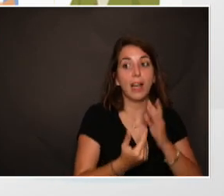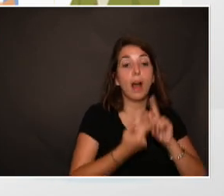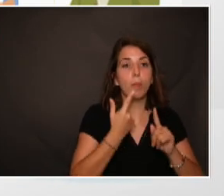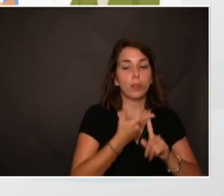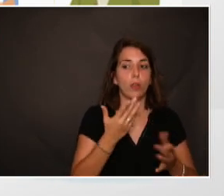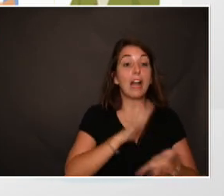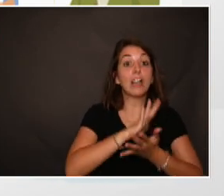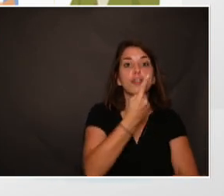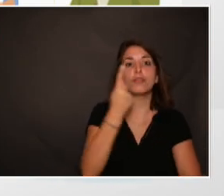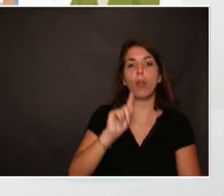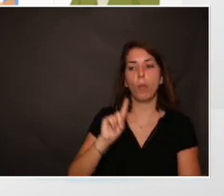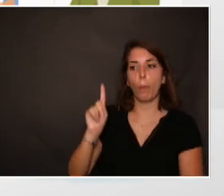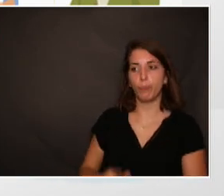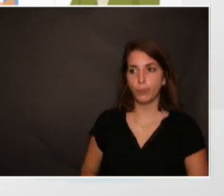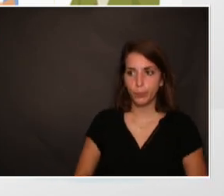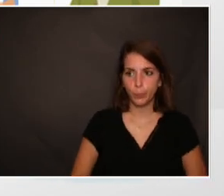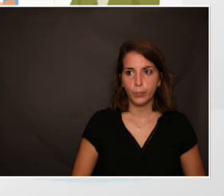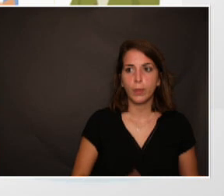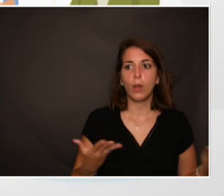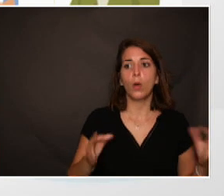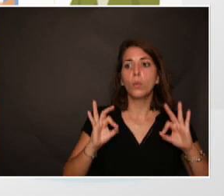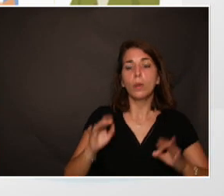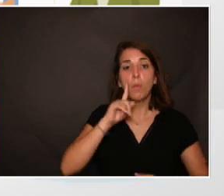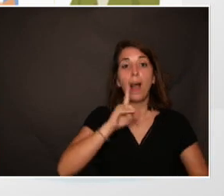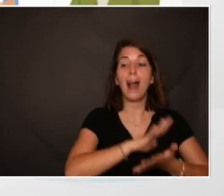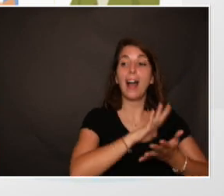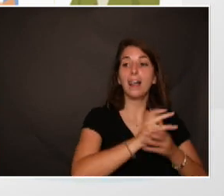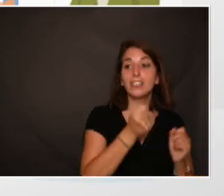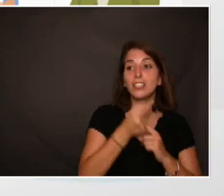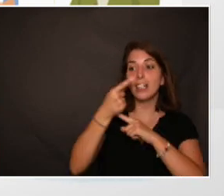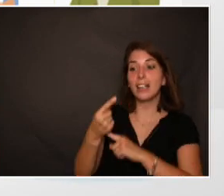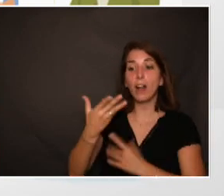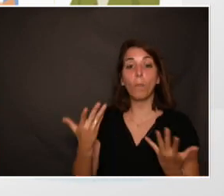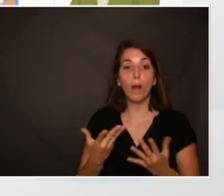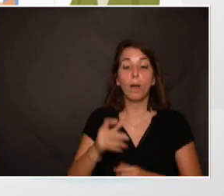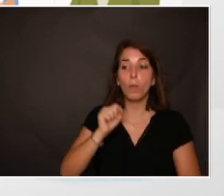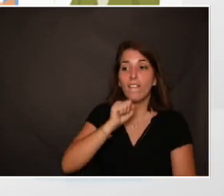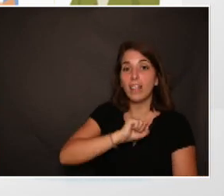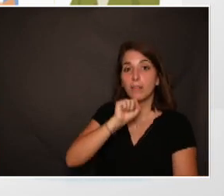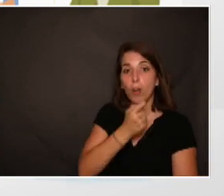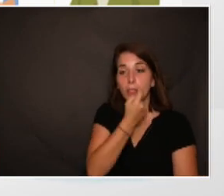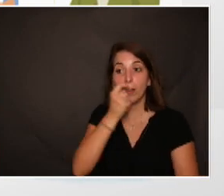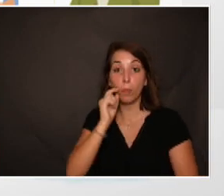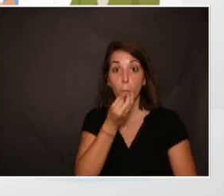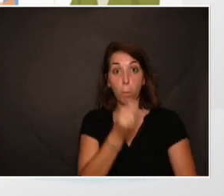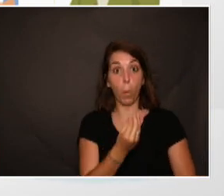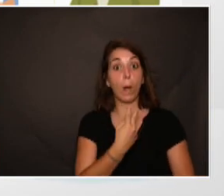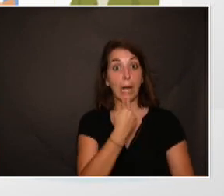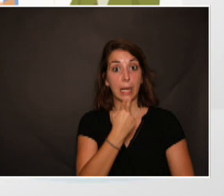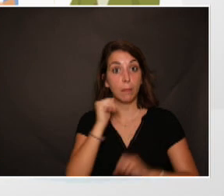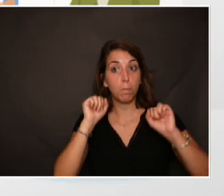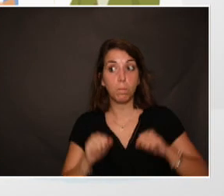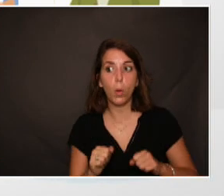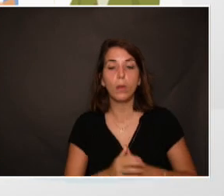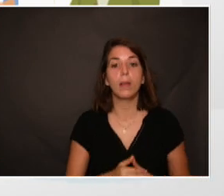seul. Parce qu'effectivement, à âge égal, on peut avoir un vieillissement buccodentaire qui peut être de bonne qualité et